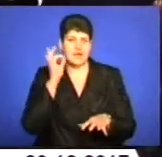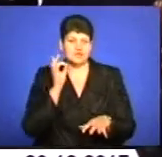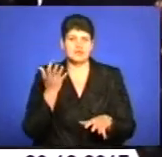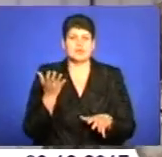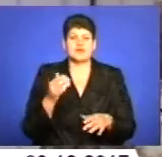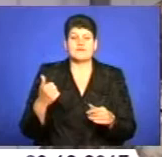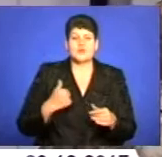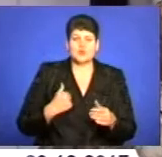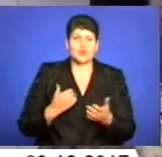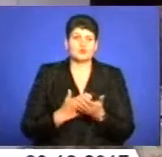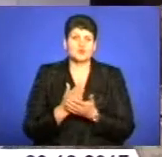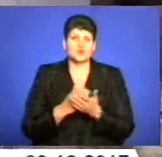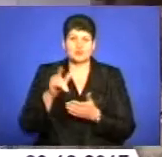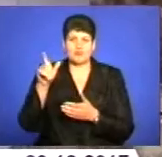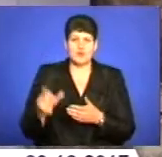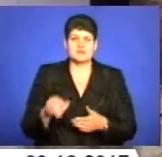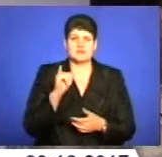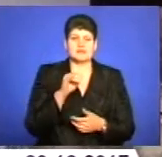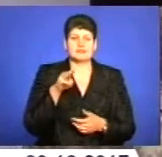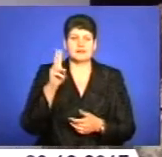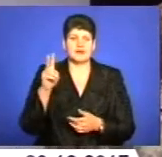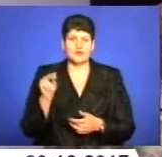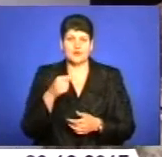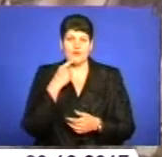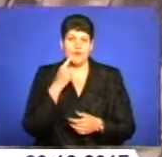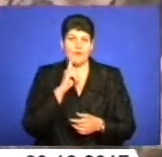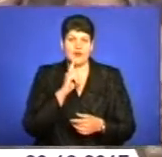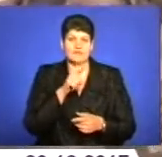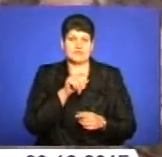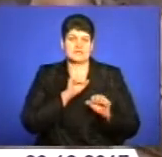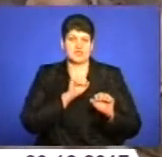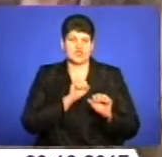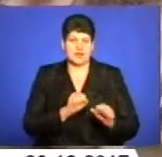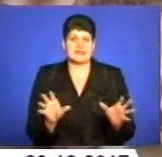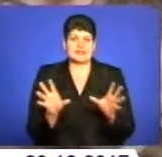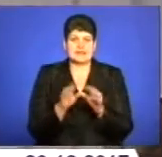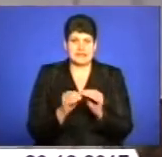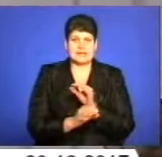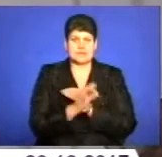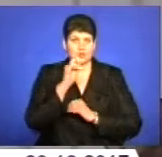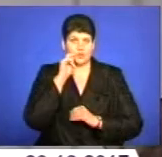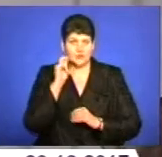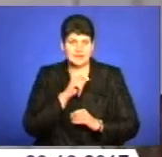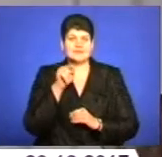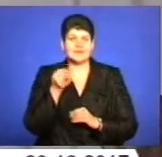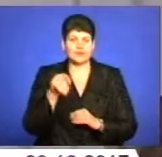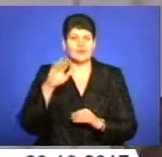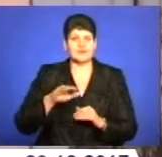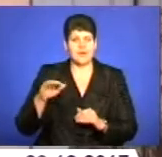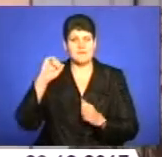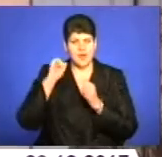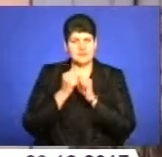Військовослужбовець Богдан Каш каже, що йому приємно, адже поки вони захищають цілісність на сході України, це їхні дітей пам'ятають.